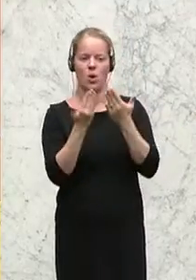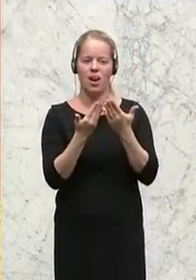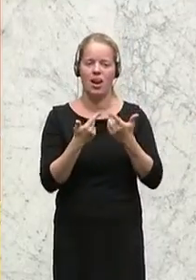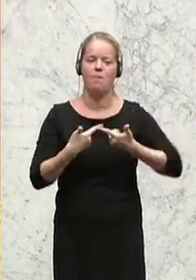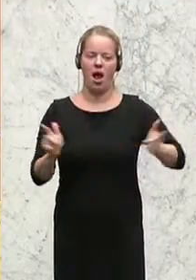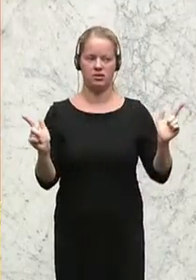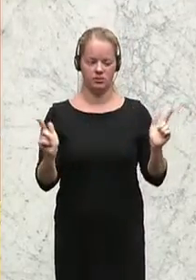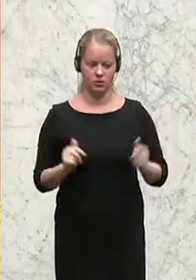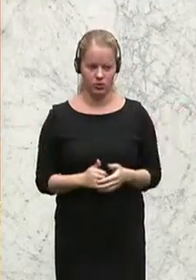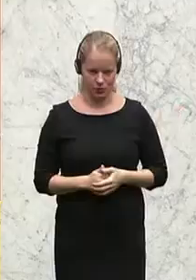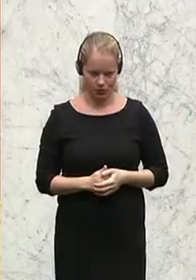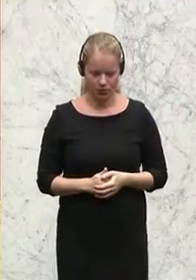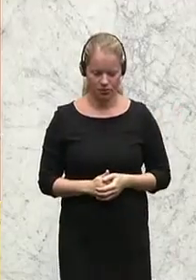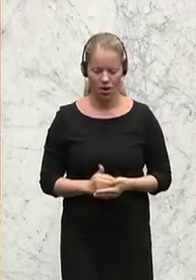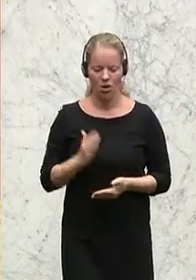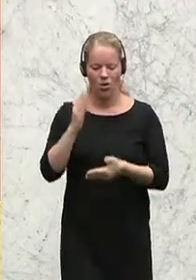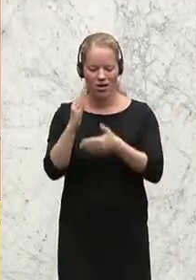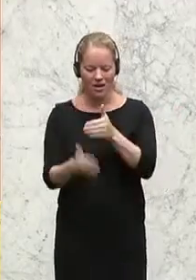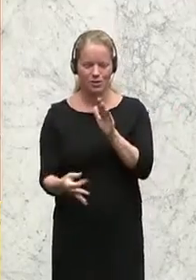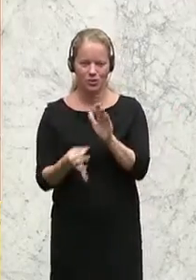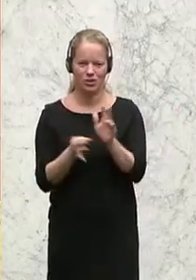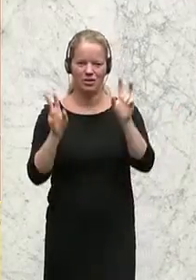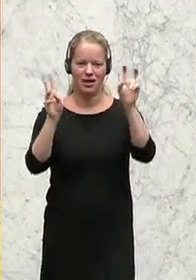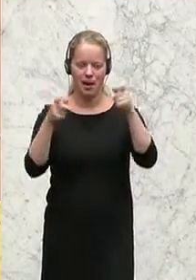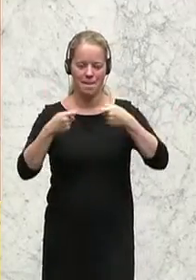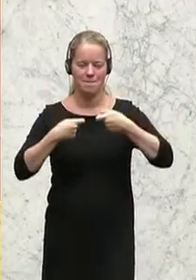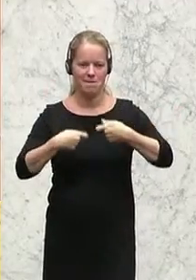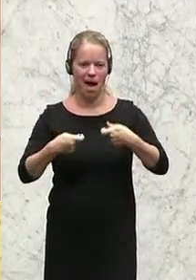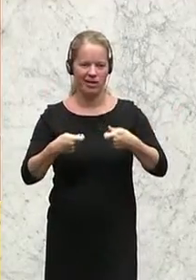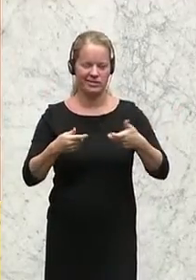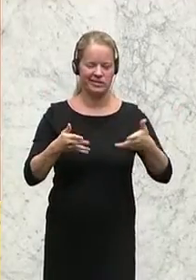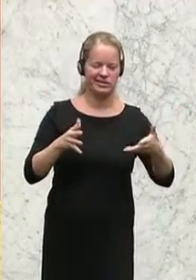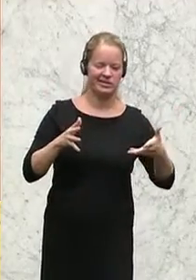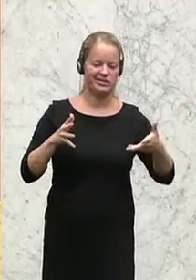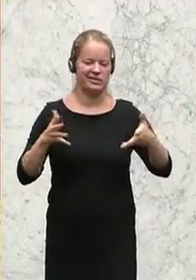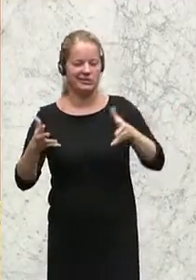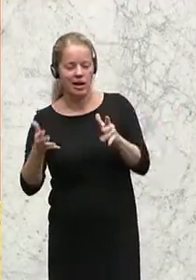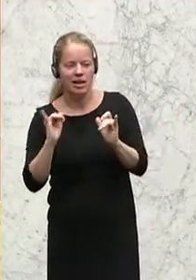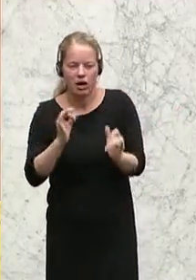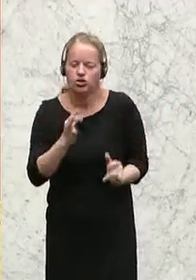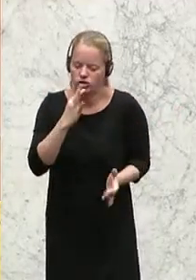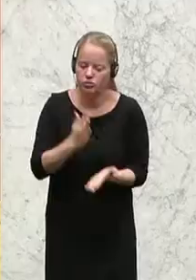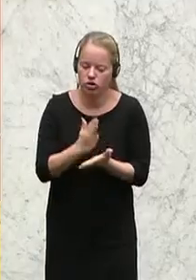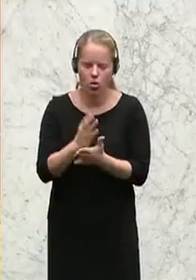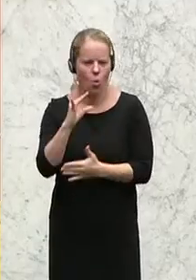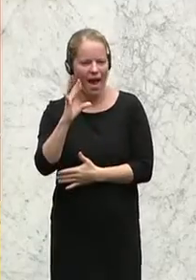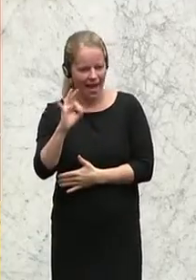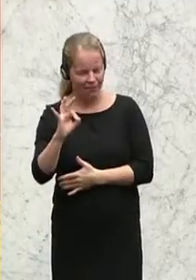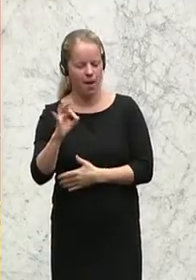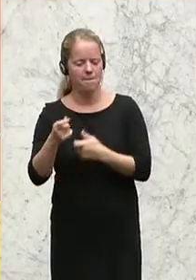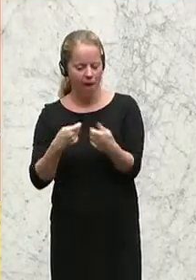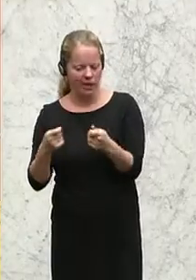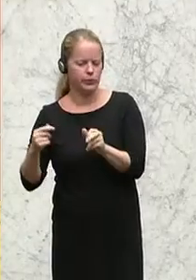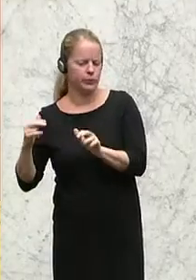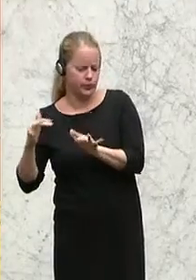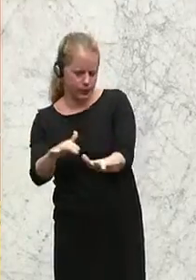Und jetzt noch ein Letztes zur Marktverzehrung. Ja, sicher, der ORF ist in gewisser Weise marktverzehrend, das ist ja gar keine Frage, das kann man schon auch